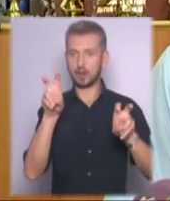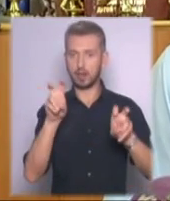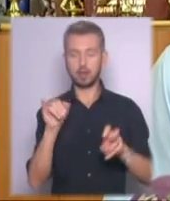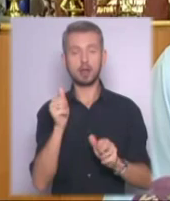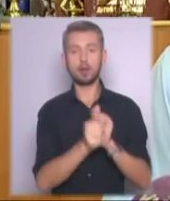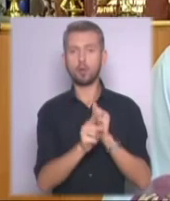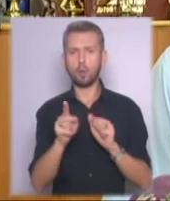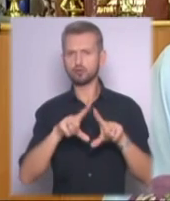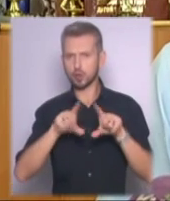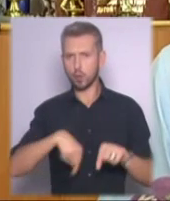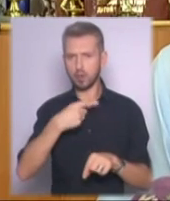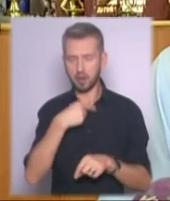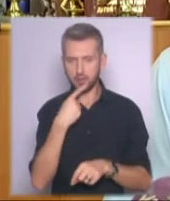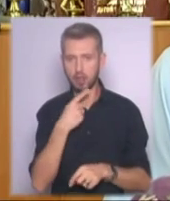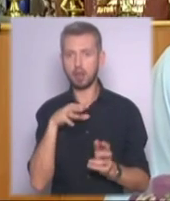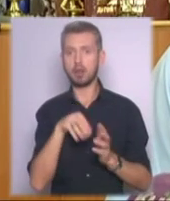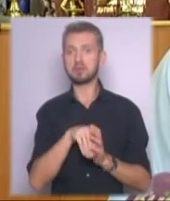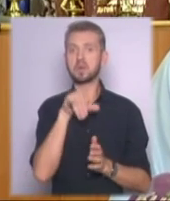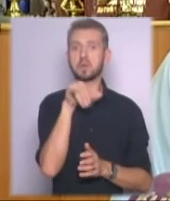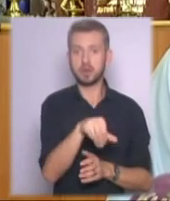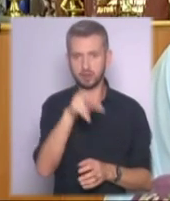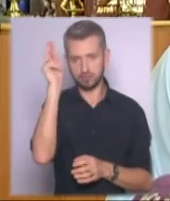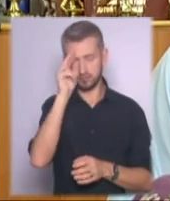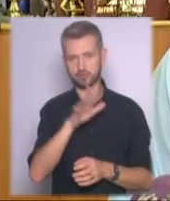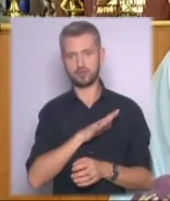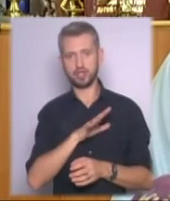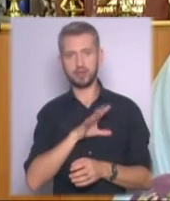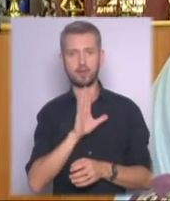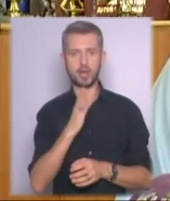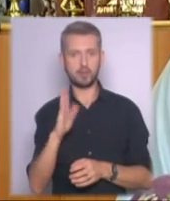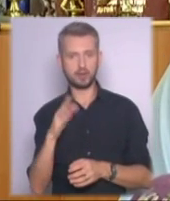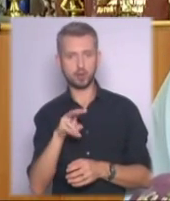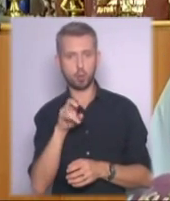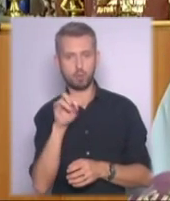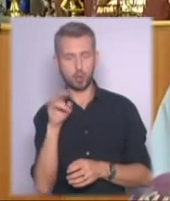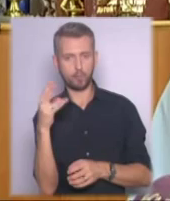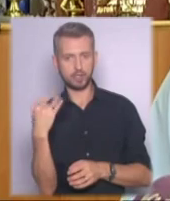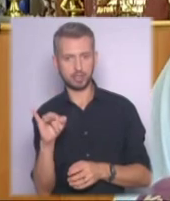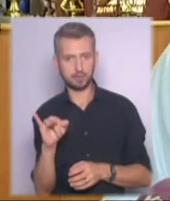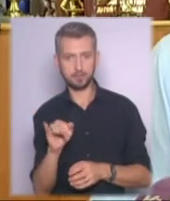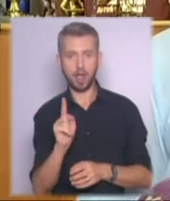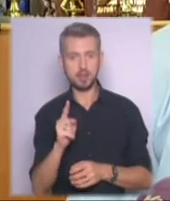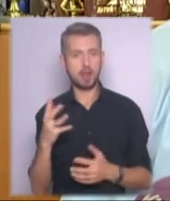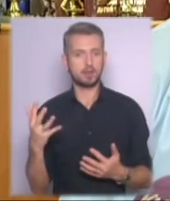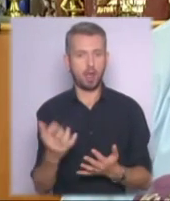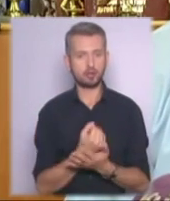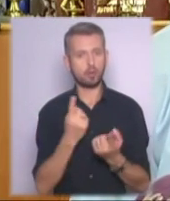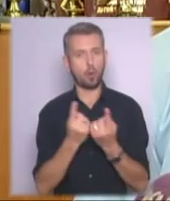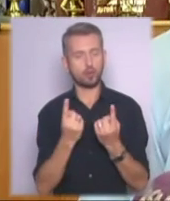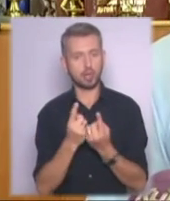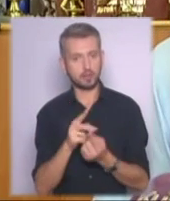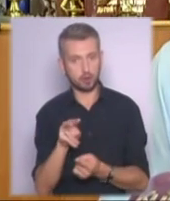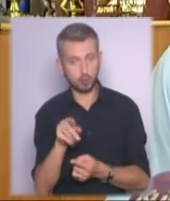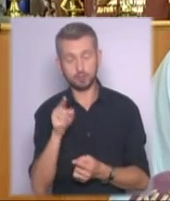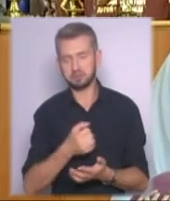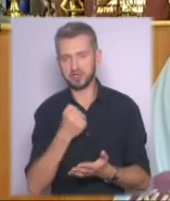кожна школа казала, що саме в їх вчився Валерій Васильович Лобановський. Але знайшлись однокласники Лобановського, які